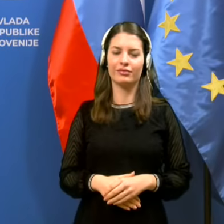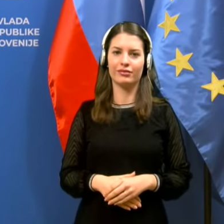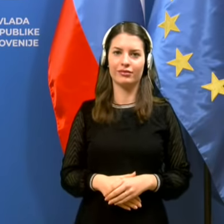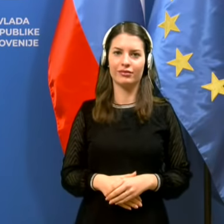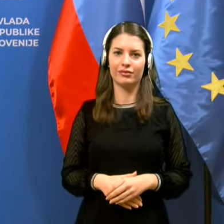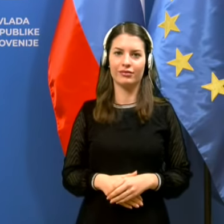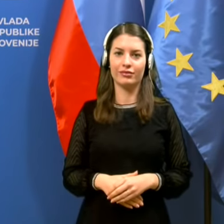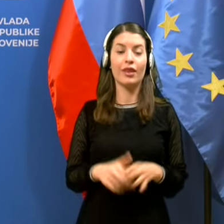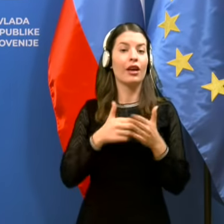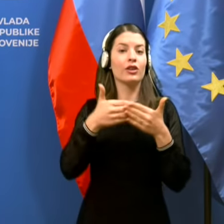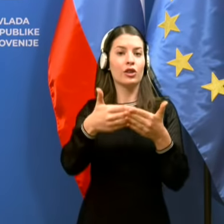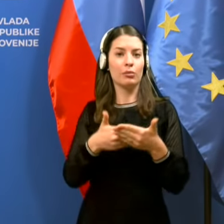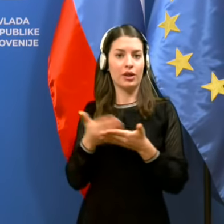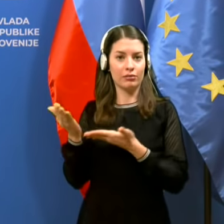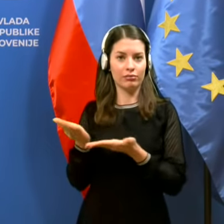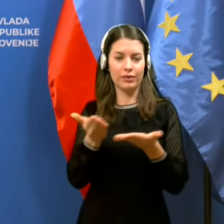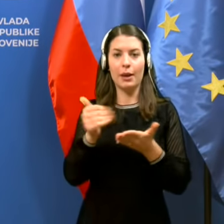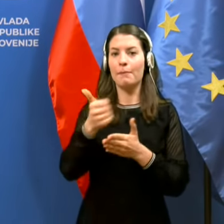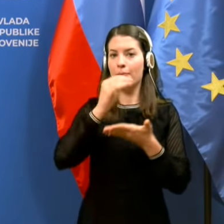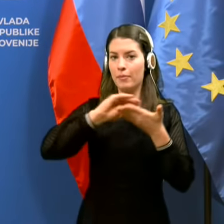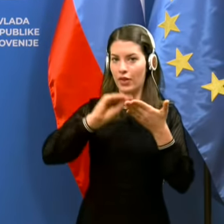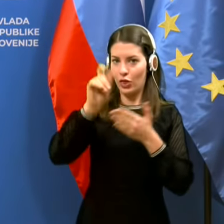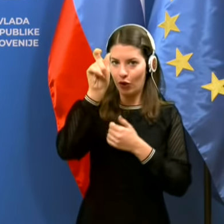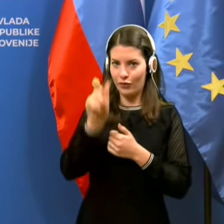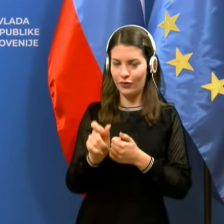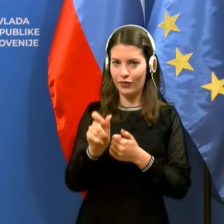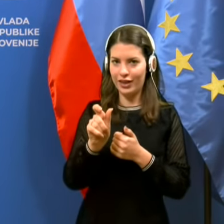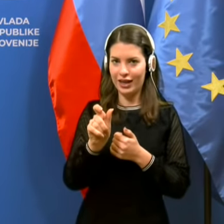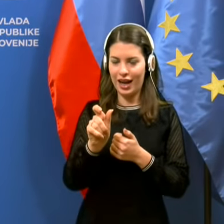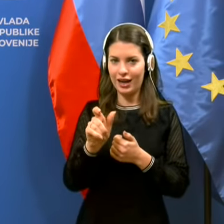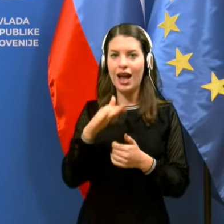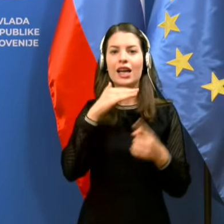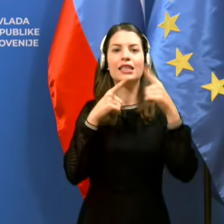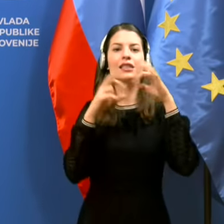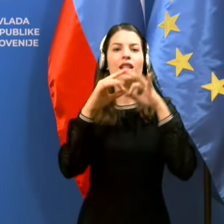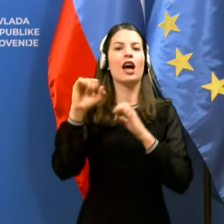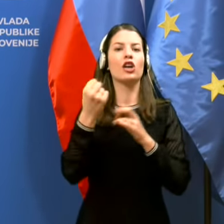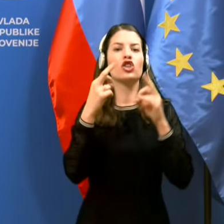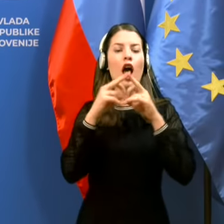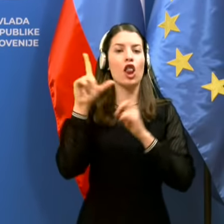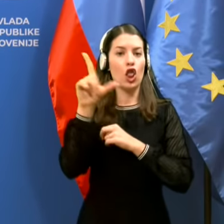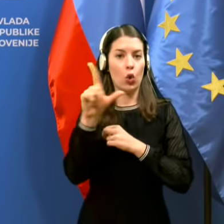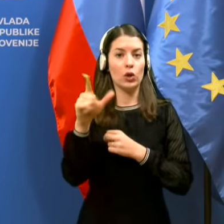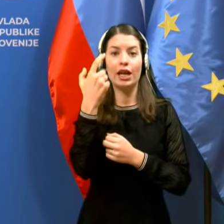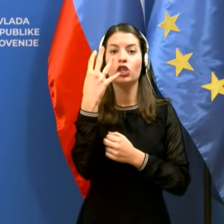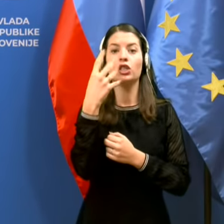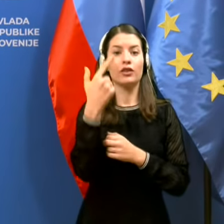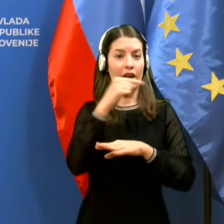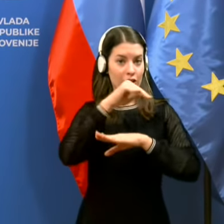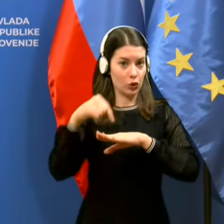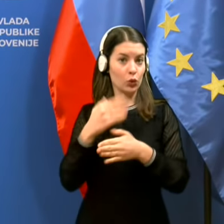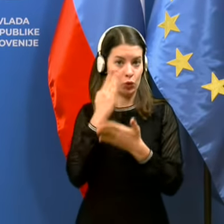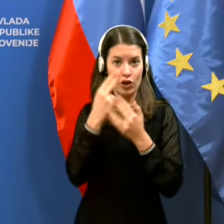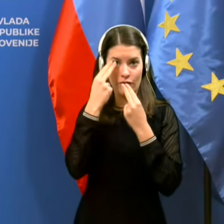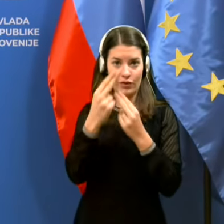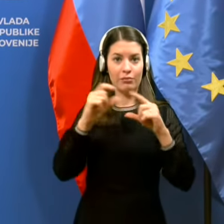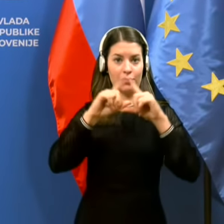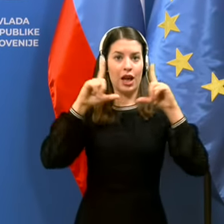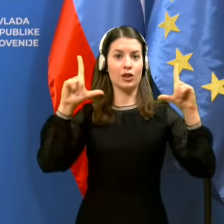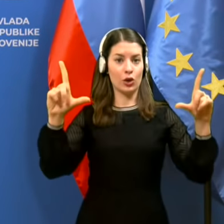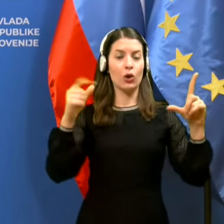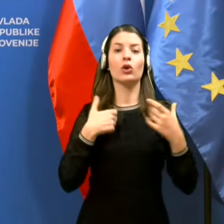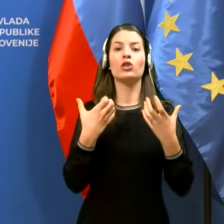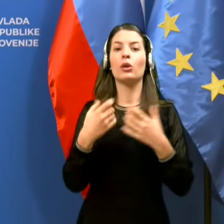Predno dam besedo prvi novinar, ki je vzpestaši Lozari 24, ki jo že vidim na zaslonu. Najpovem,